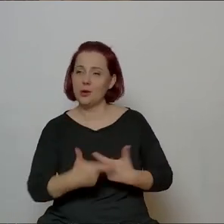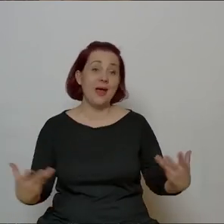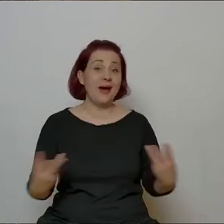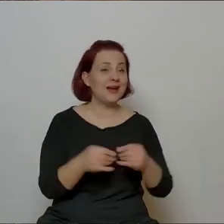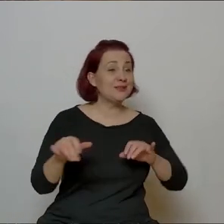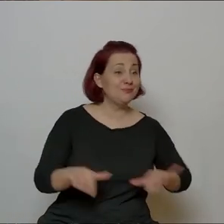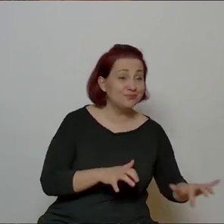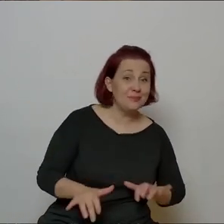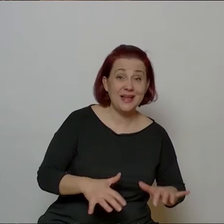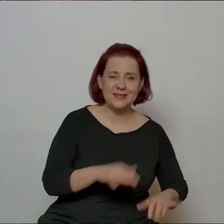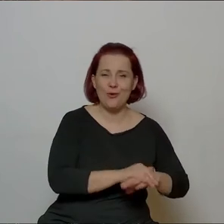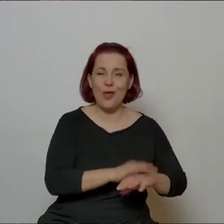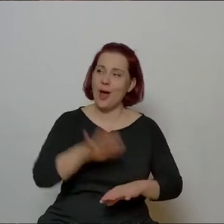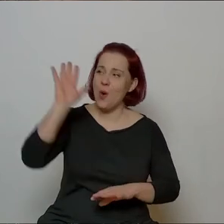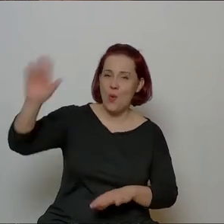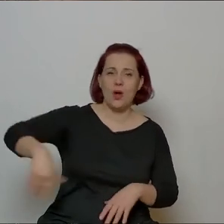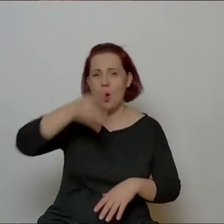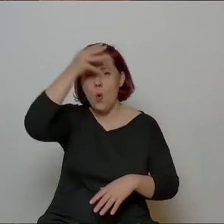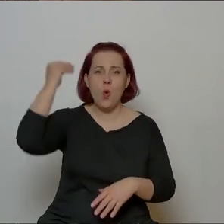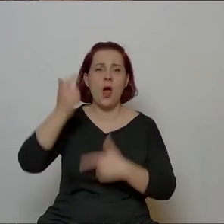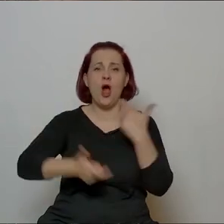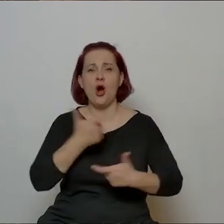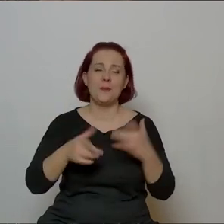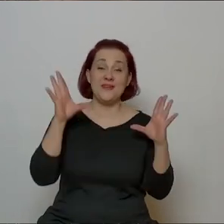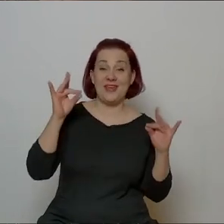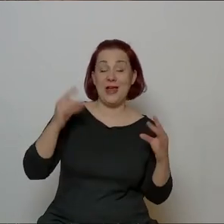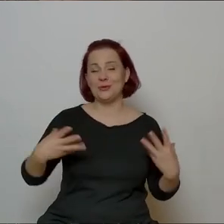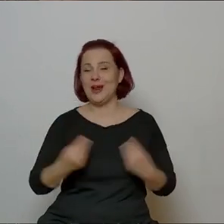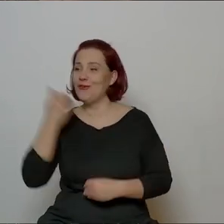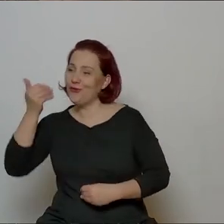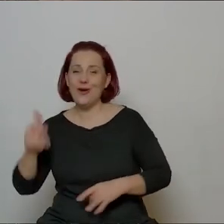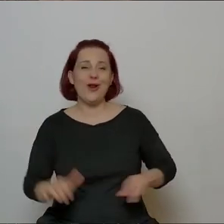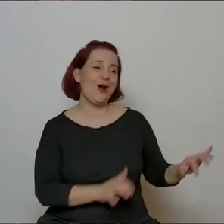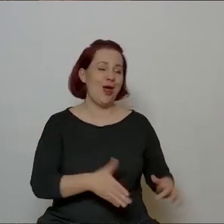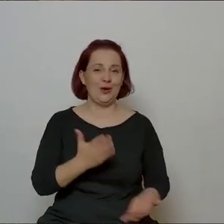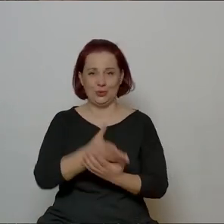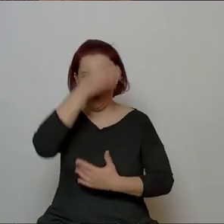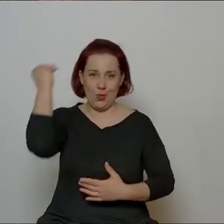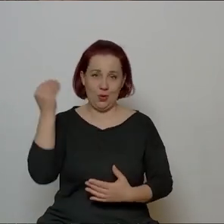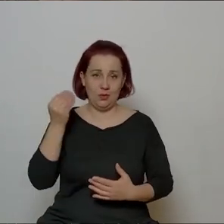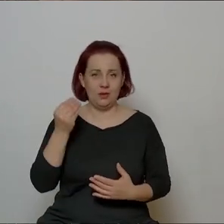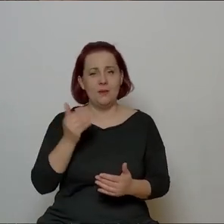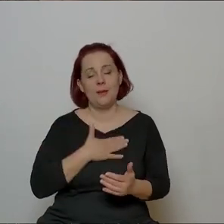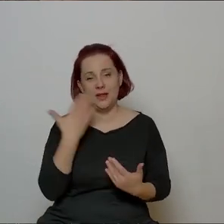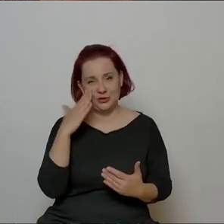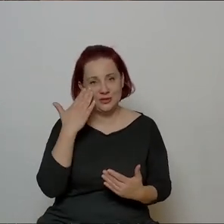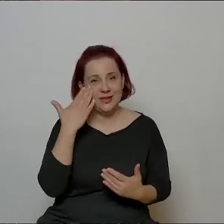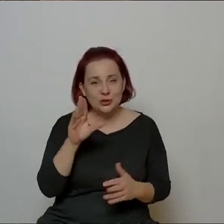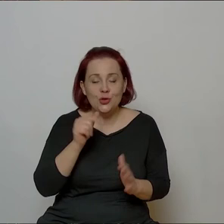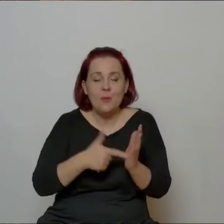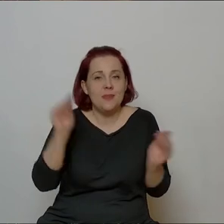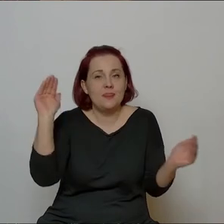wieczorek, prawda, z tymi recytacjami na tle muzyczki, oby tego było jak najmniej, to nie jest